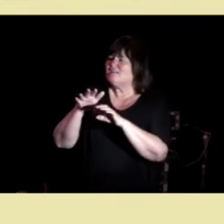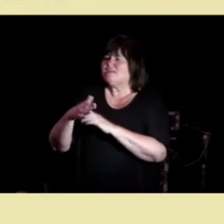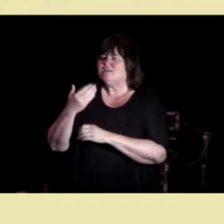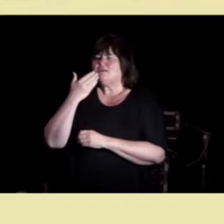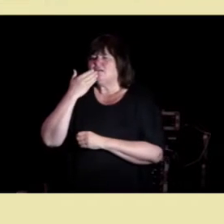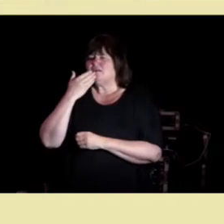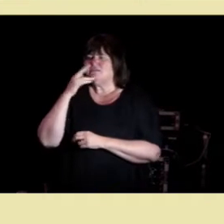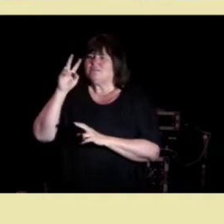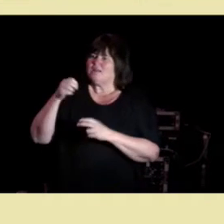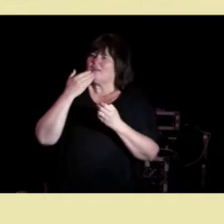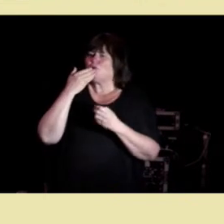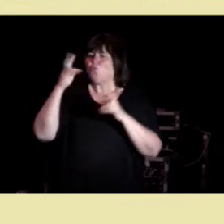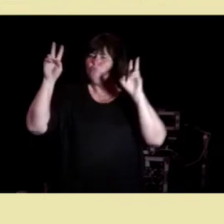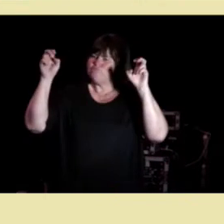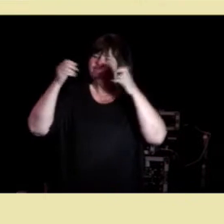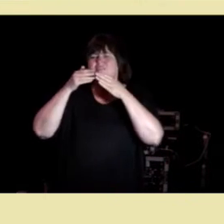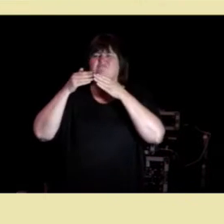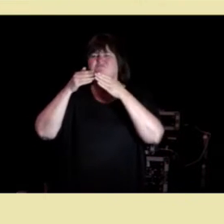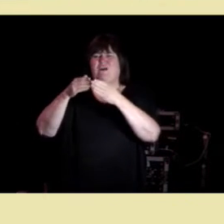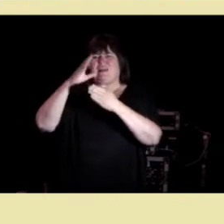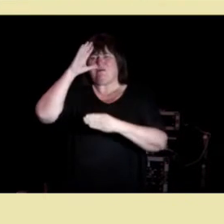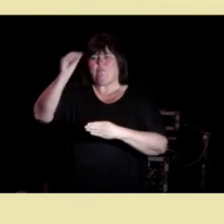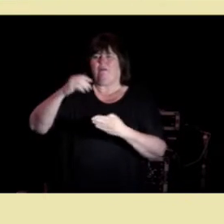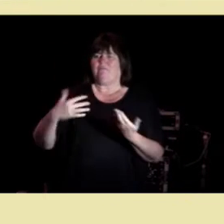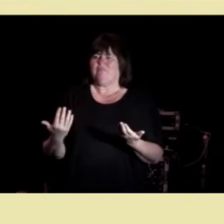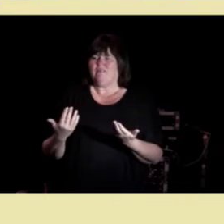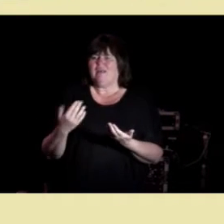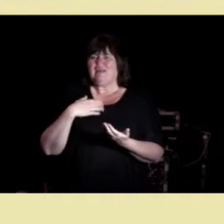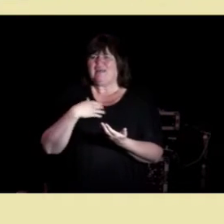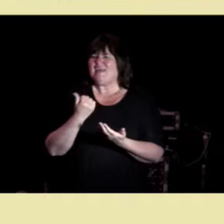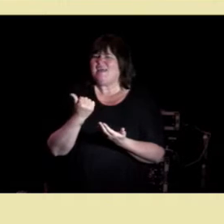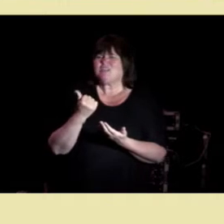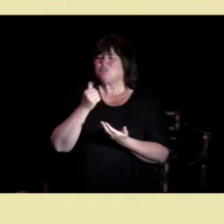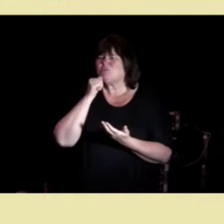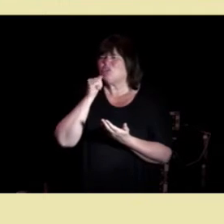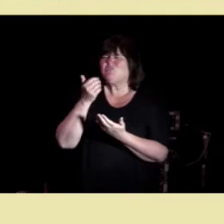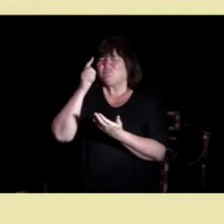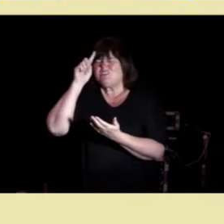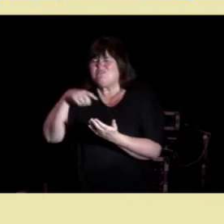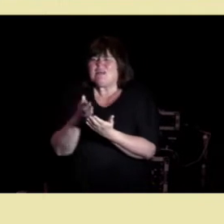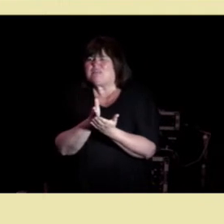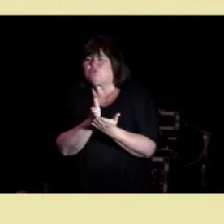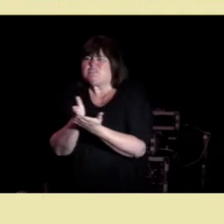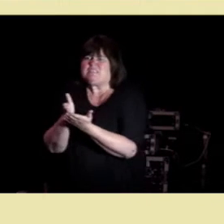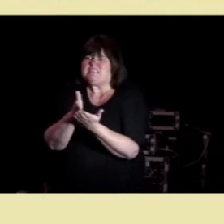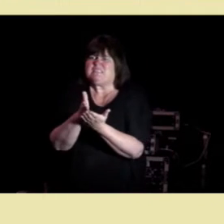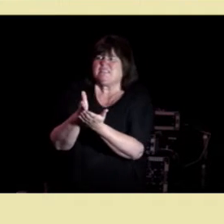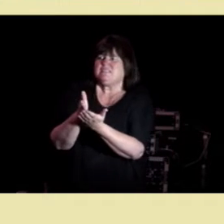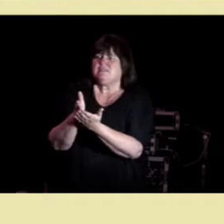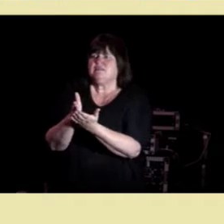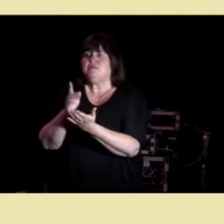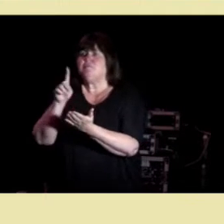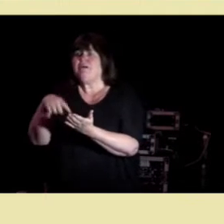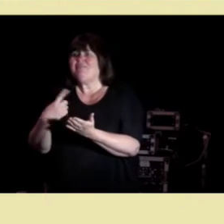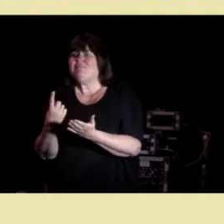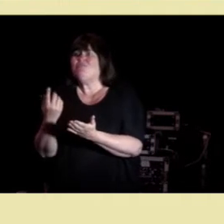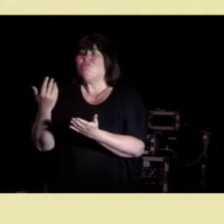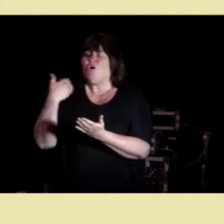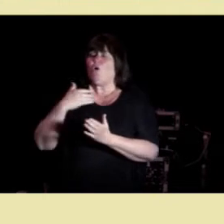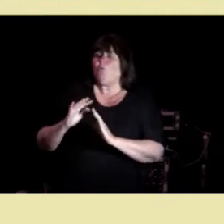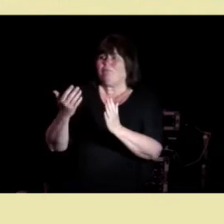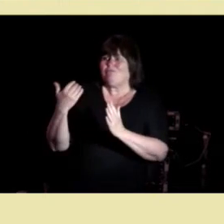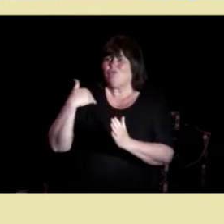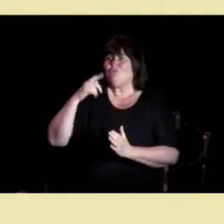feriemann en som ikke nødvendigvis vet akkurat hvor veien går men som har vært ute før vet hva som kan skje og